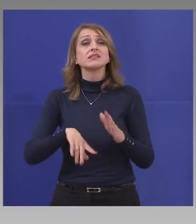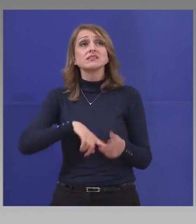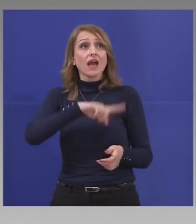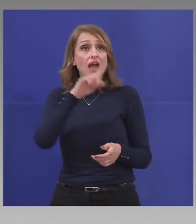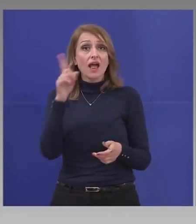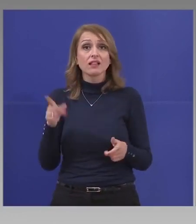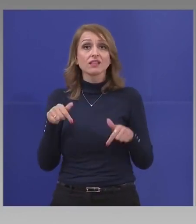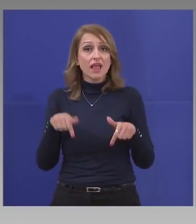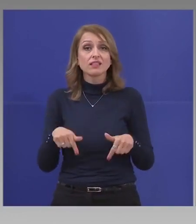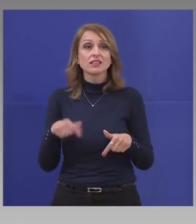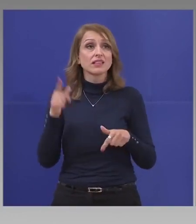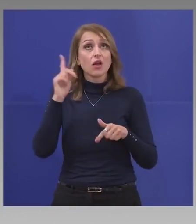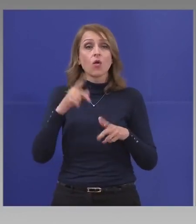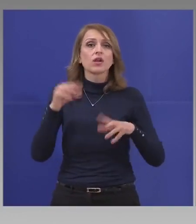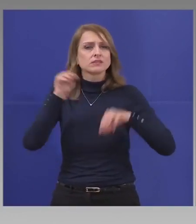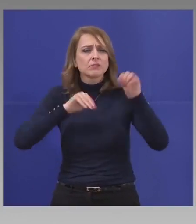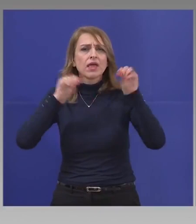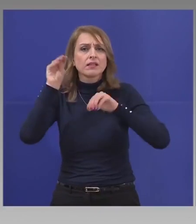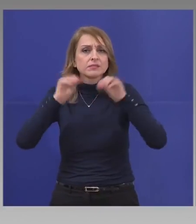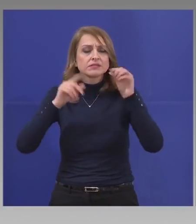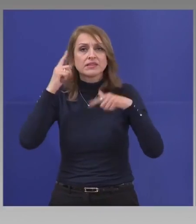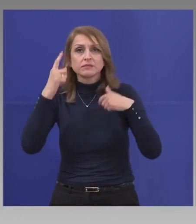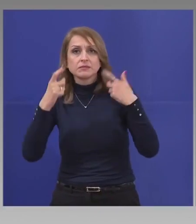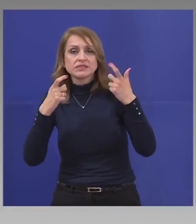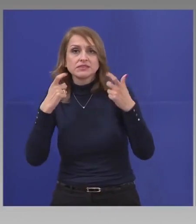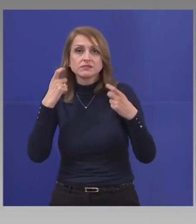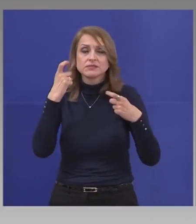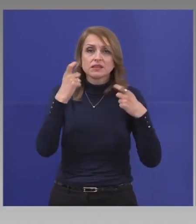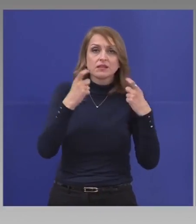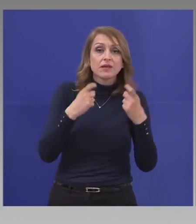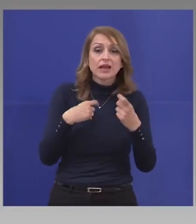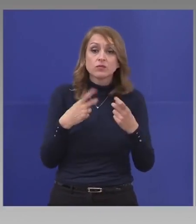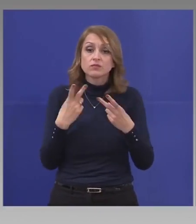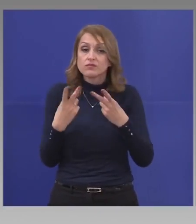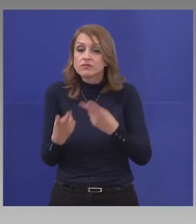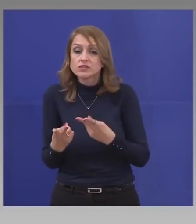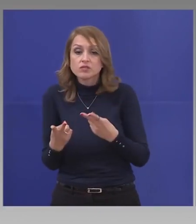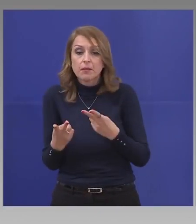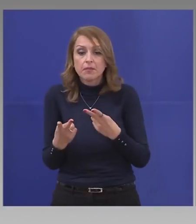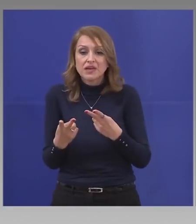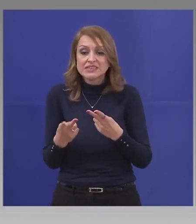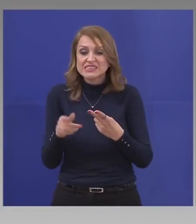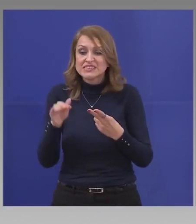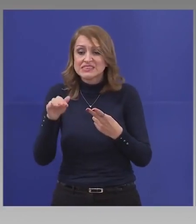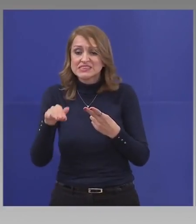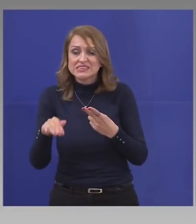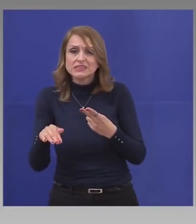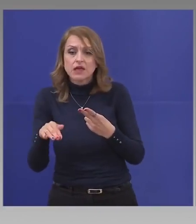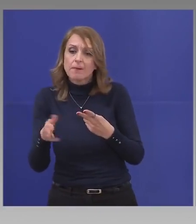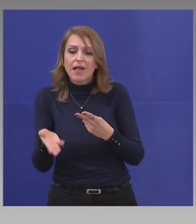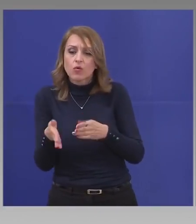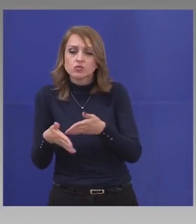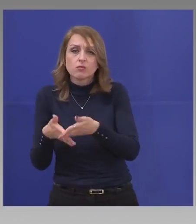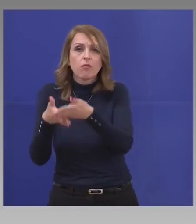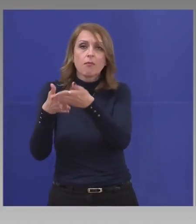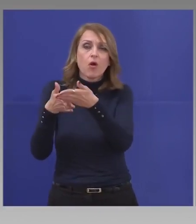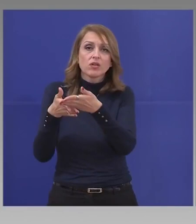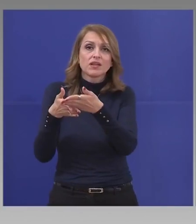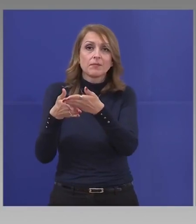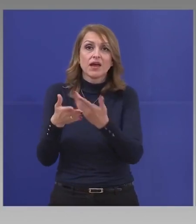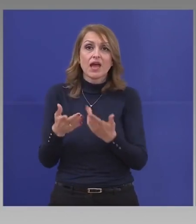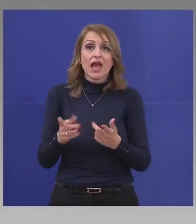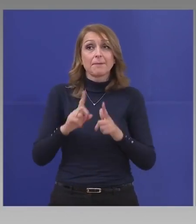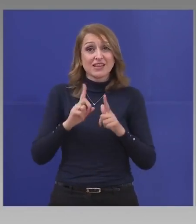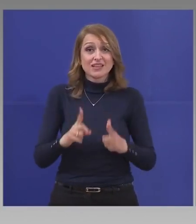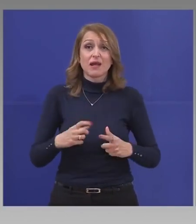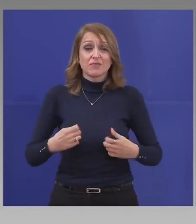смятат. И там, където видиме, че тръгва да загиба нещо, ще го подпомогна. Но ние трябва да